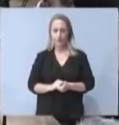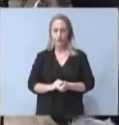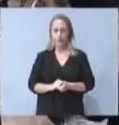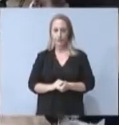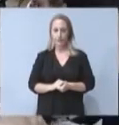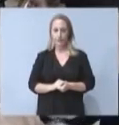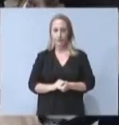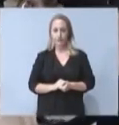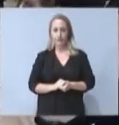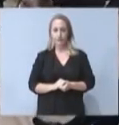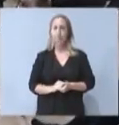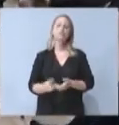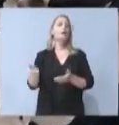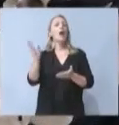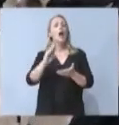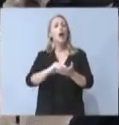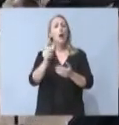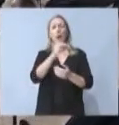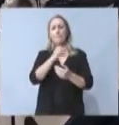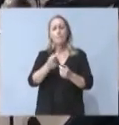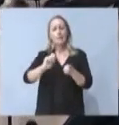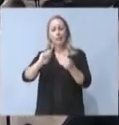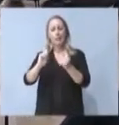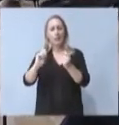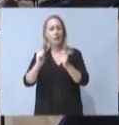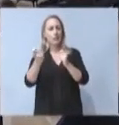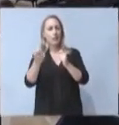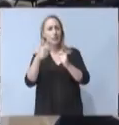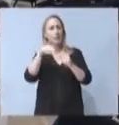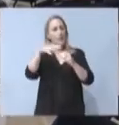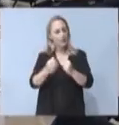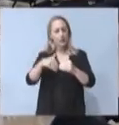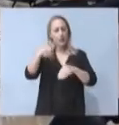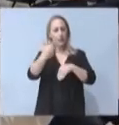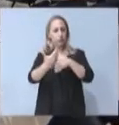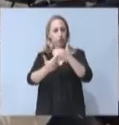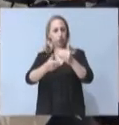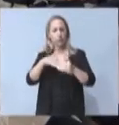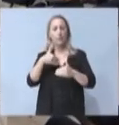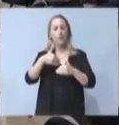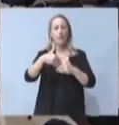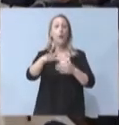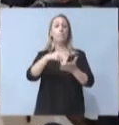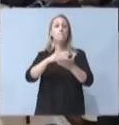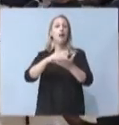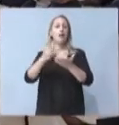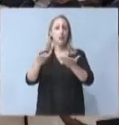Αλλά και με μια σειρά από διαρθρωτικές παρεμβάσεις, μέσω πρόθεσμες όπως η κατασκευή